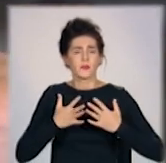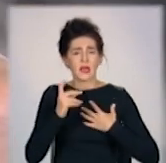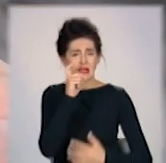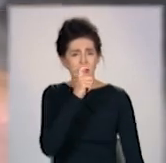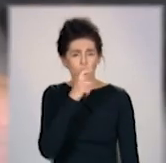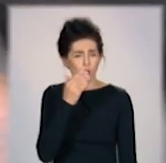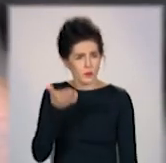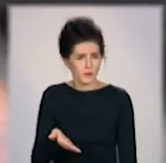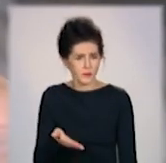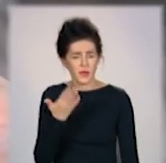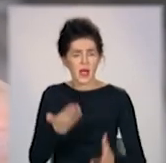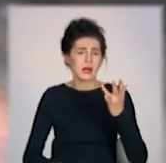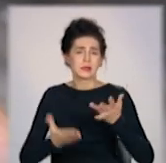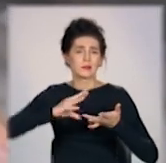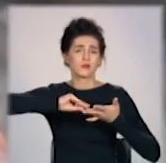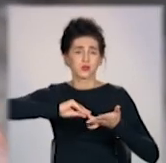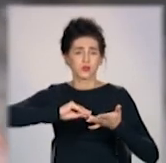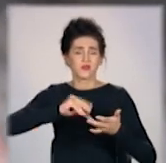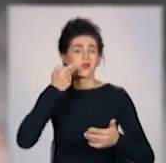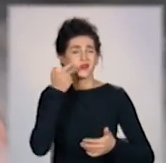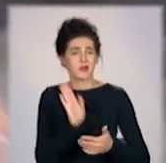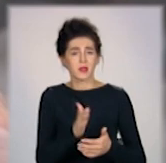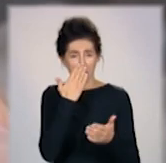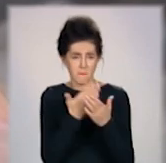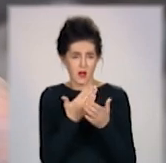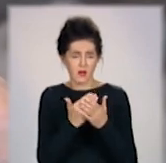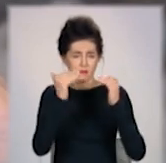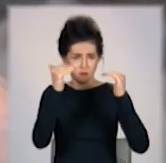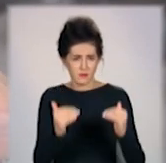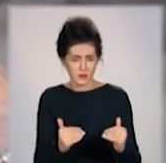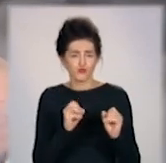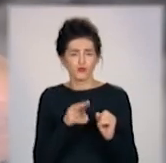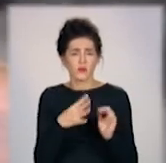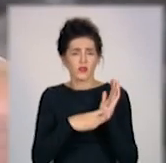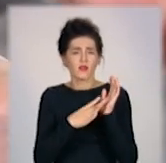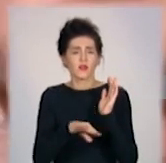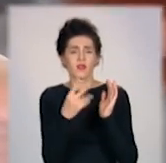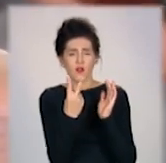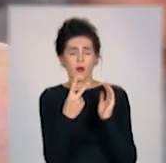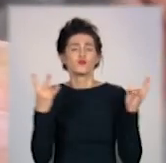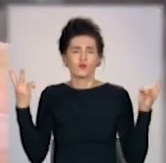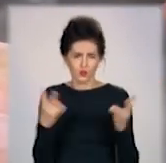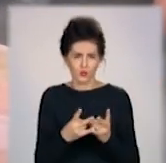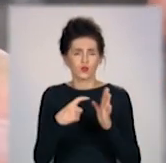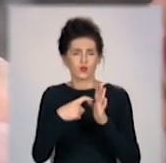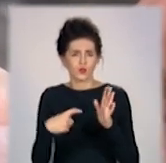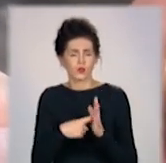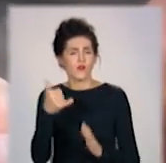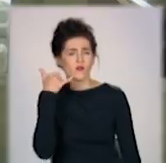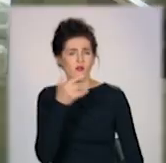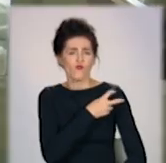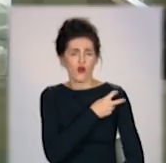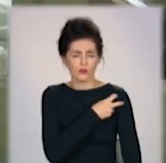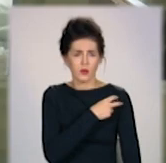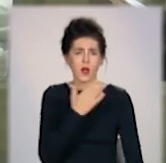Якщо пульсоксиметр постоянно показує, що нижні 92, вже треба консультируватися з врачом. Ніжні 90,